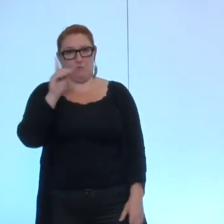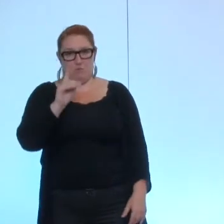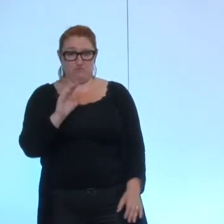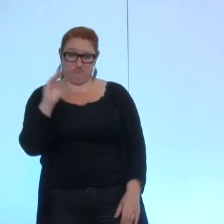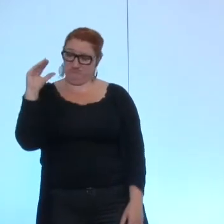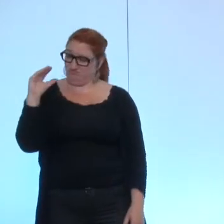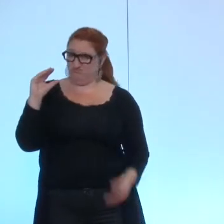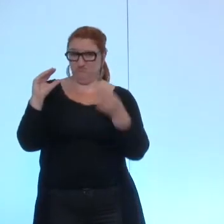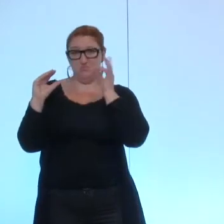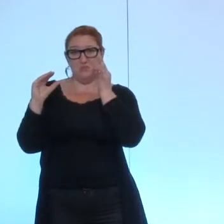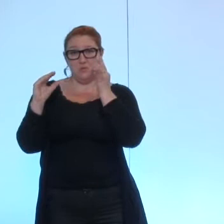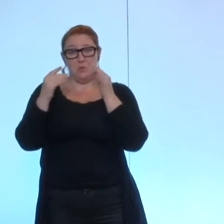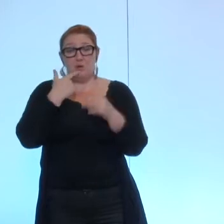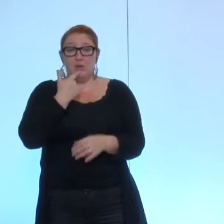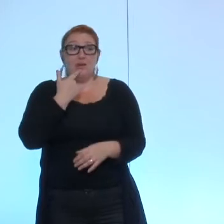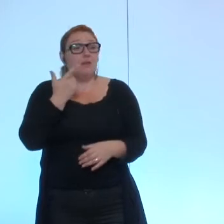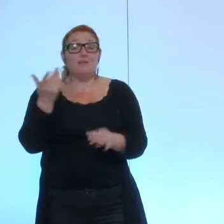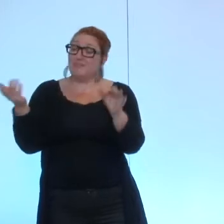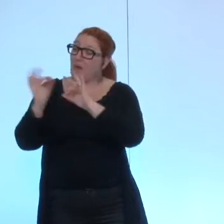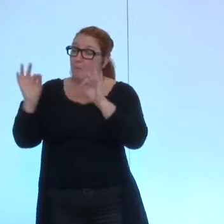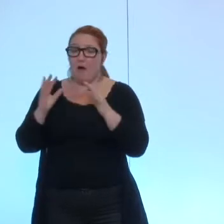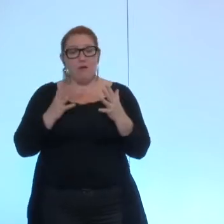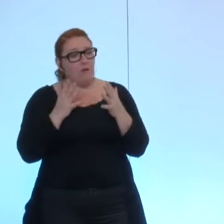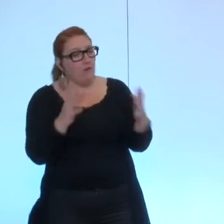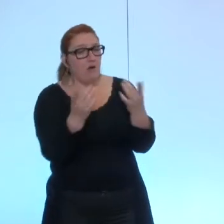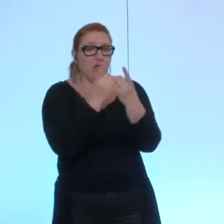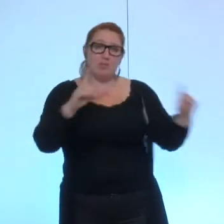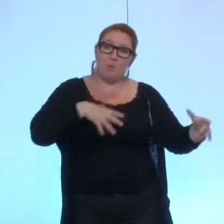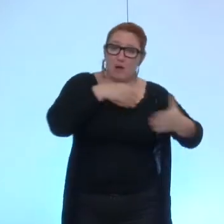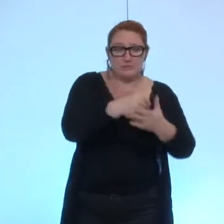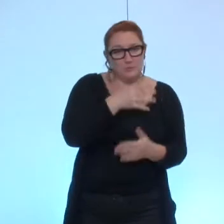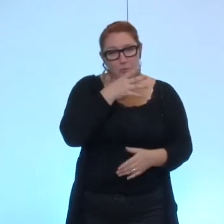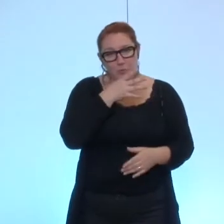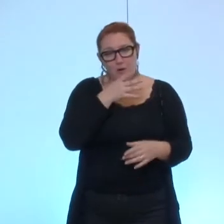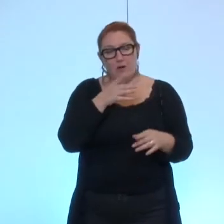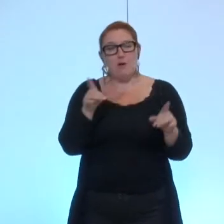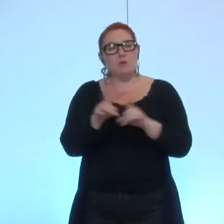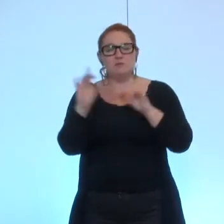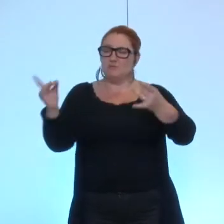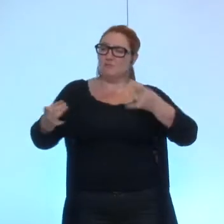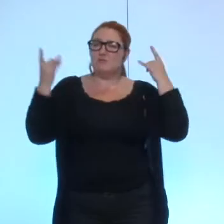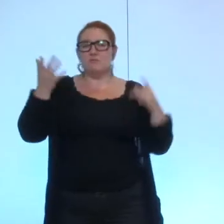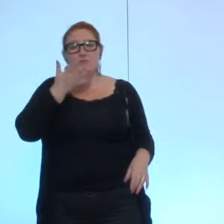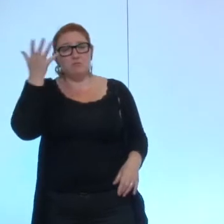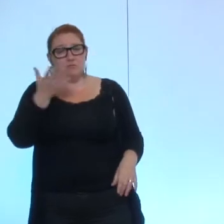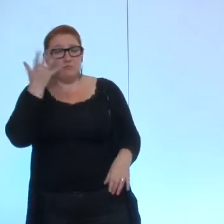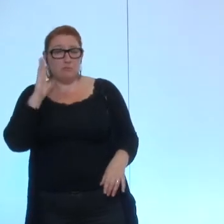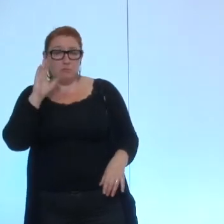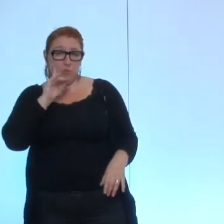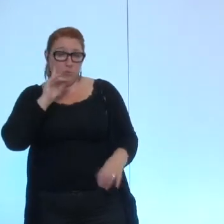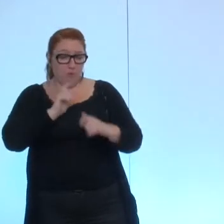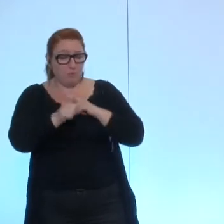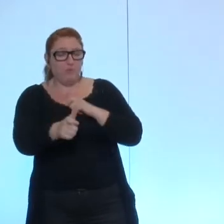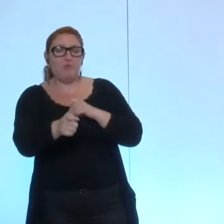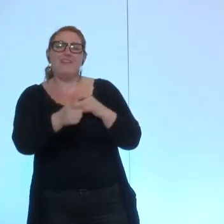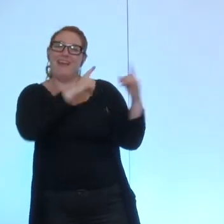au bon exercice de la démocratie. Démagogie parce que, nous le rappelons aussi, cette baisse d'indemnités à la ville a été suivie quelques semaines